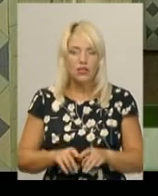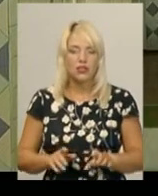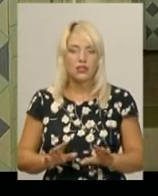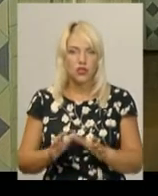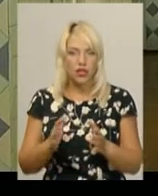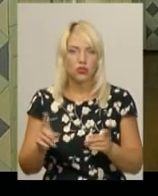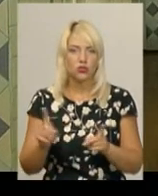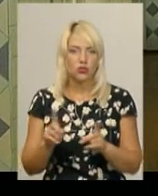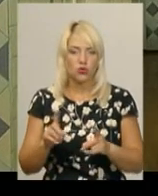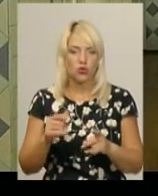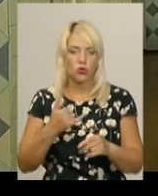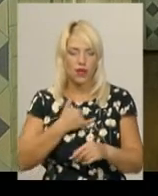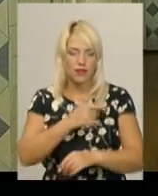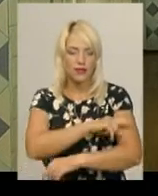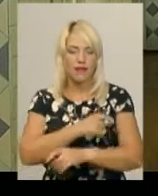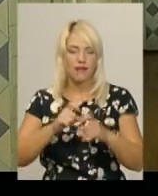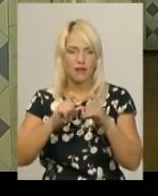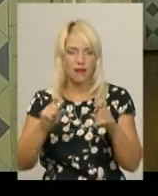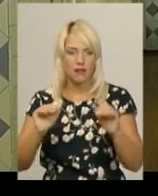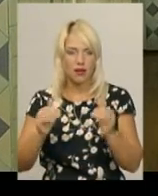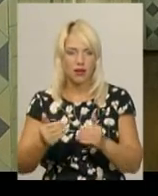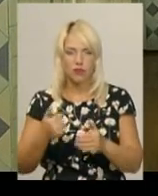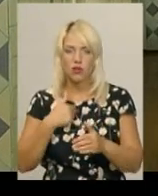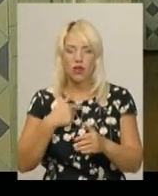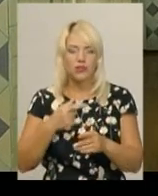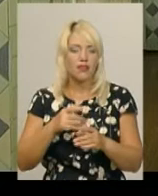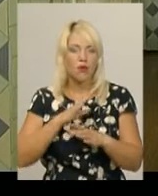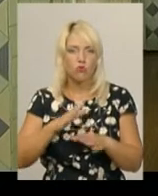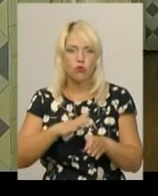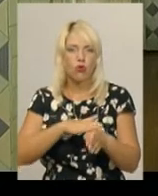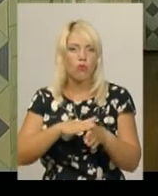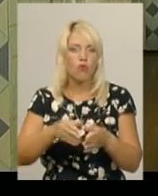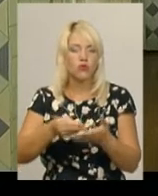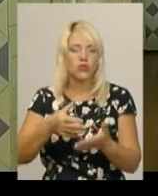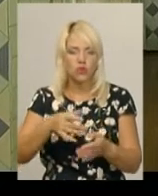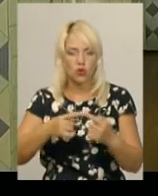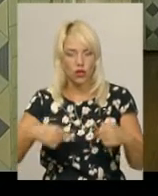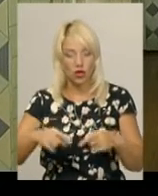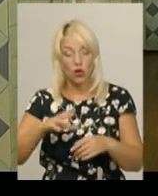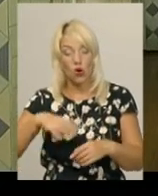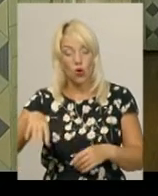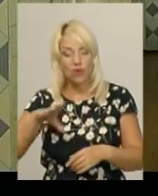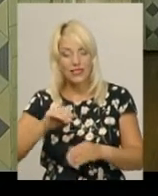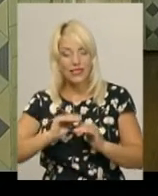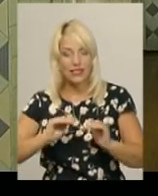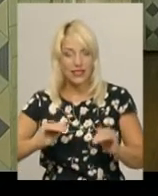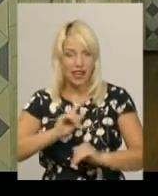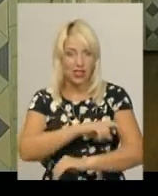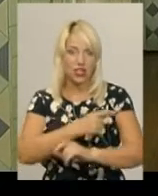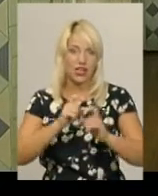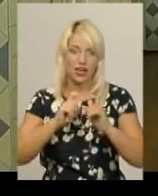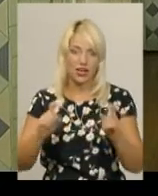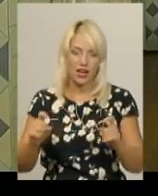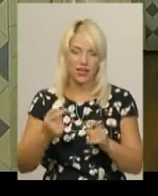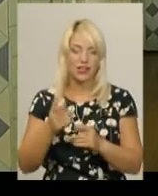лікарня маленька і у нас повноцінного відділення ніколи не було. У всіх обласних дитячих лікарнях є така структура, як онкогематологія. В одному